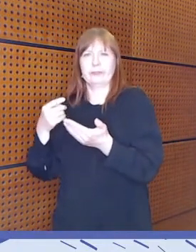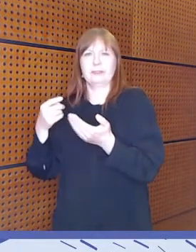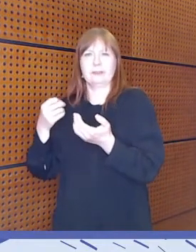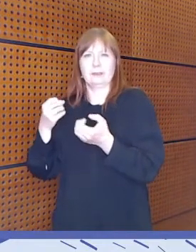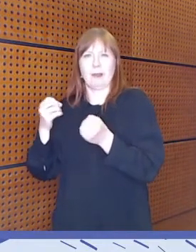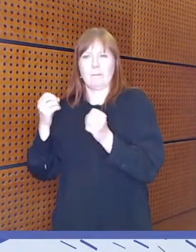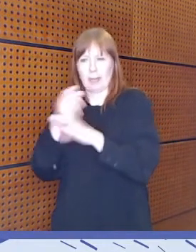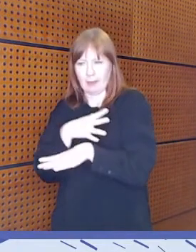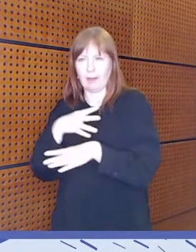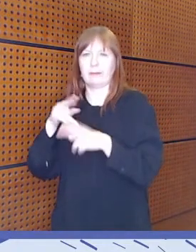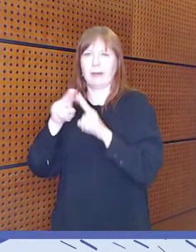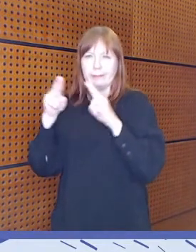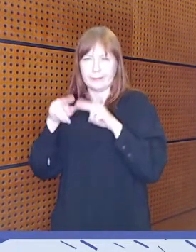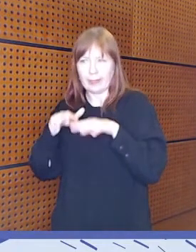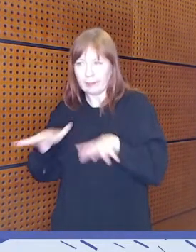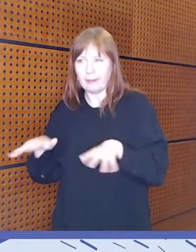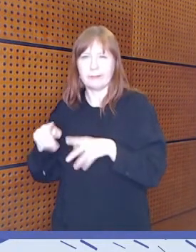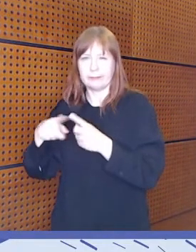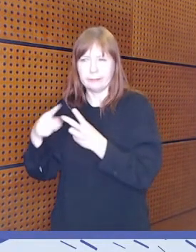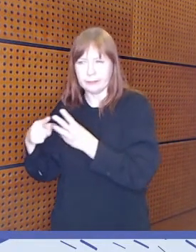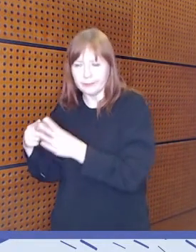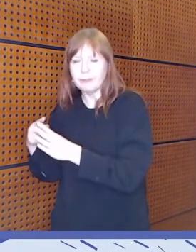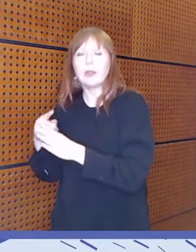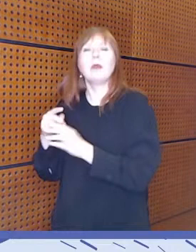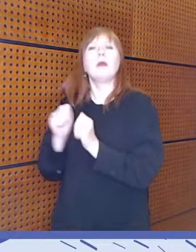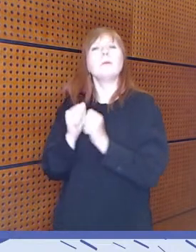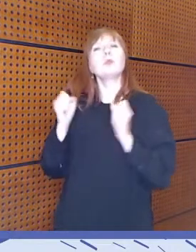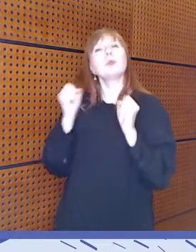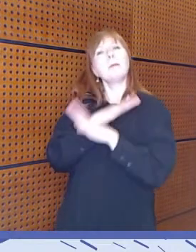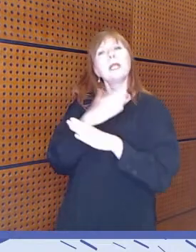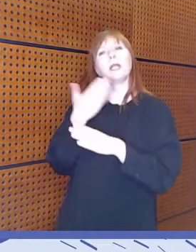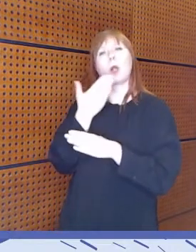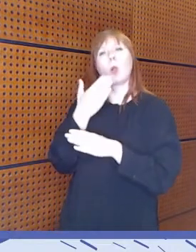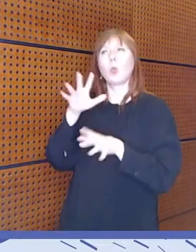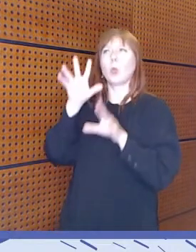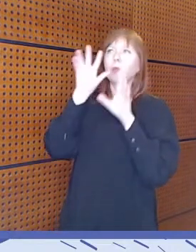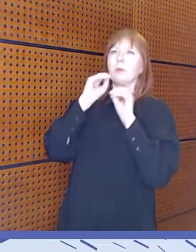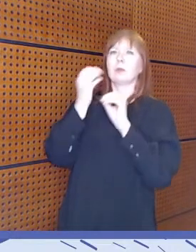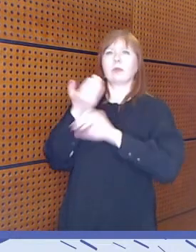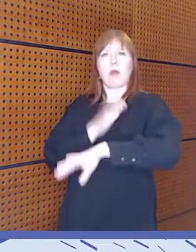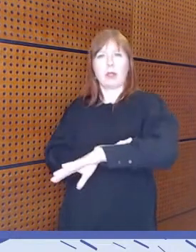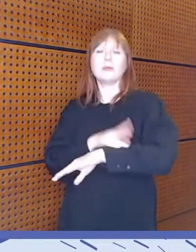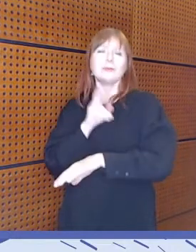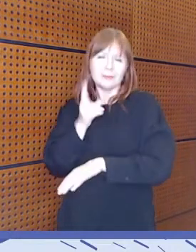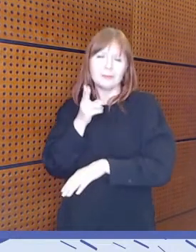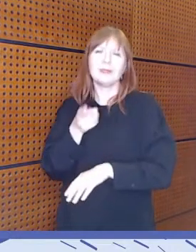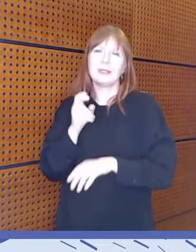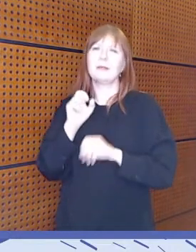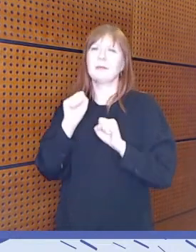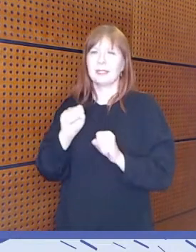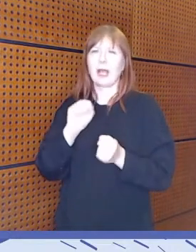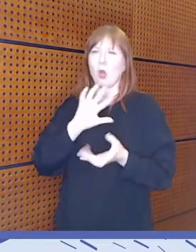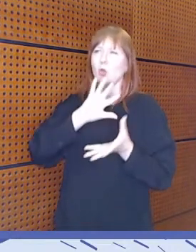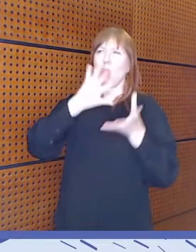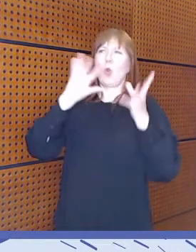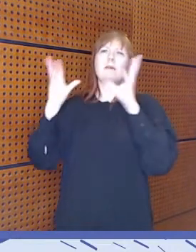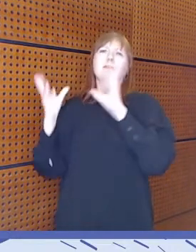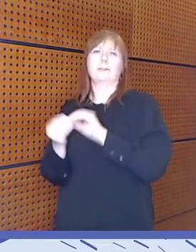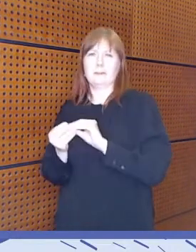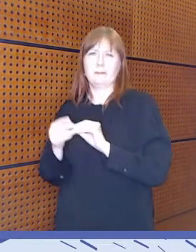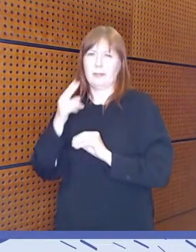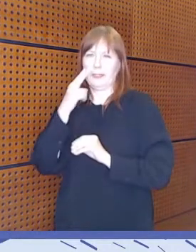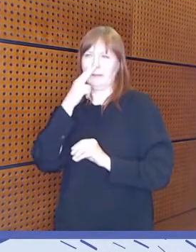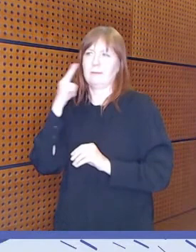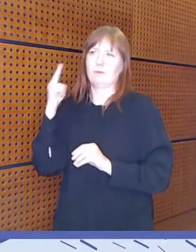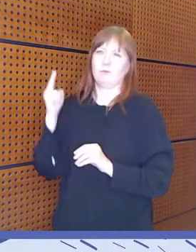muuta. Mutta tätä medialukutaitoa, niin kyllä sitä tosiaan pitäisi lähestyä kokonaisvaltaisesti. Ja totta kai myös